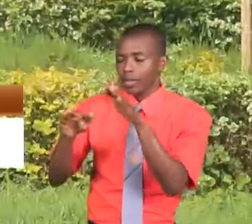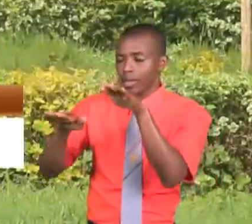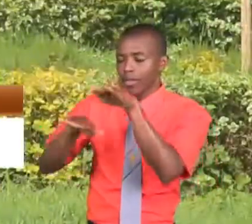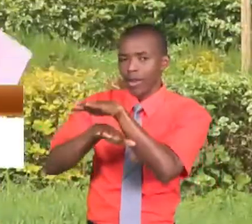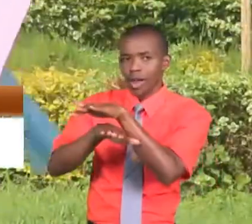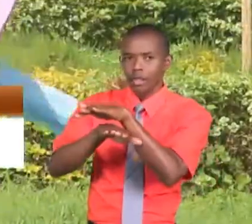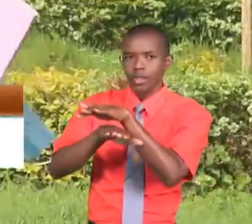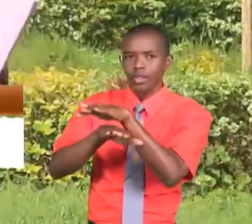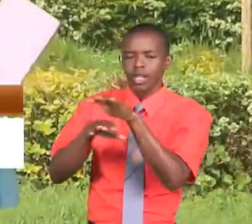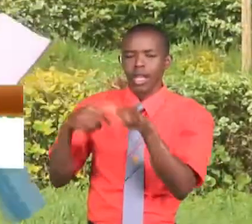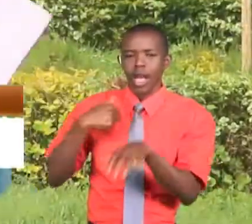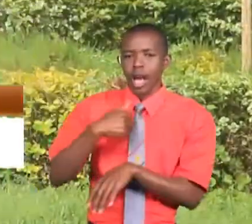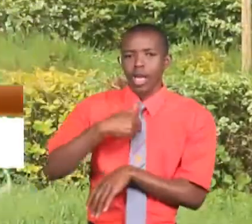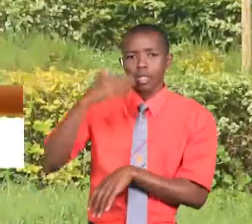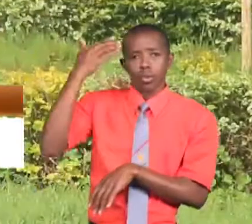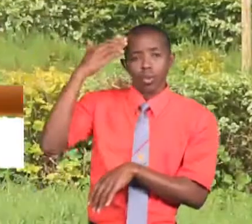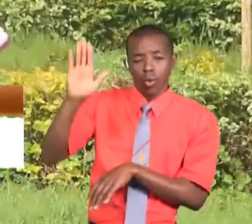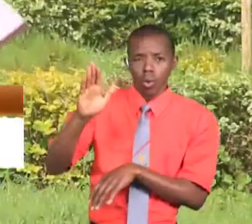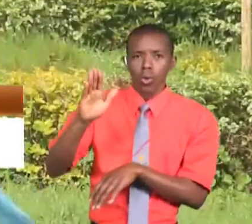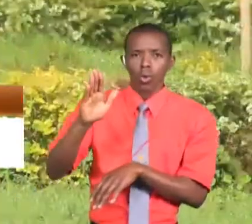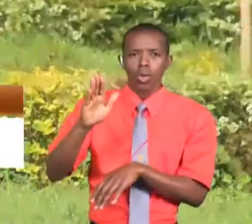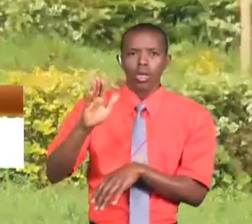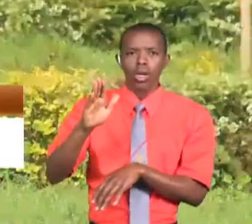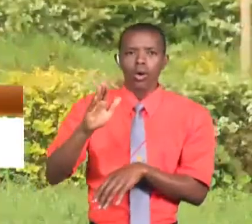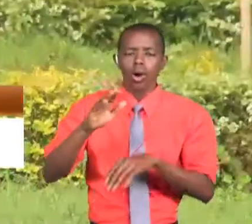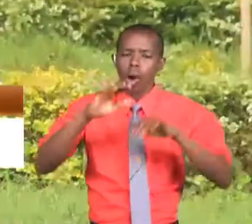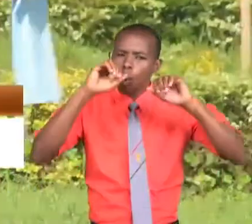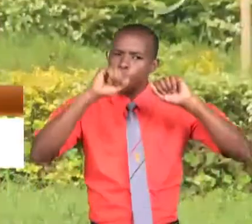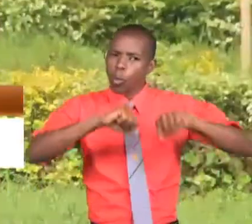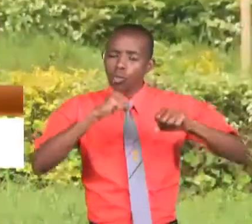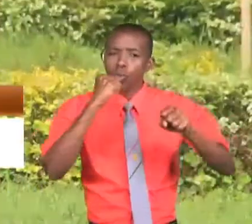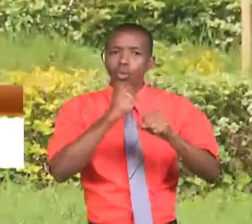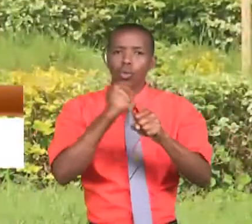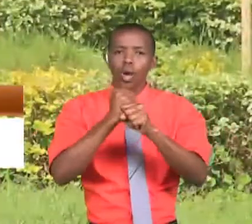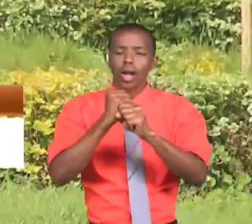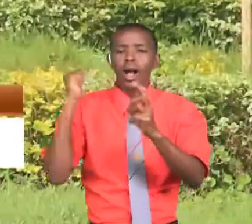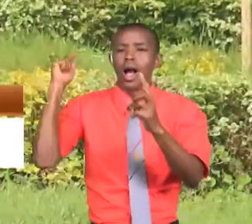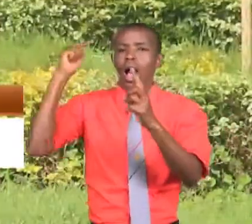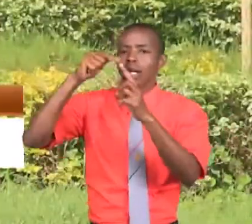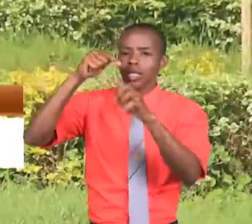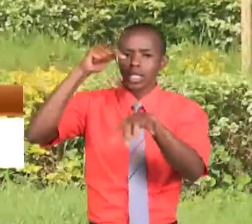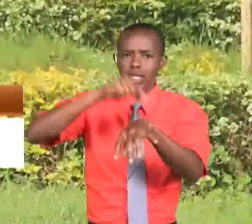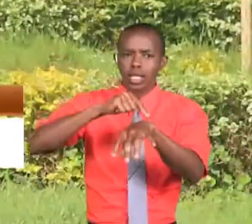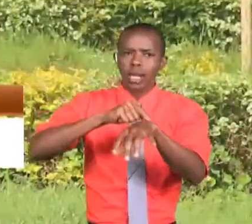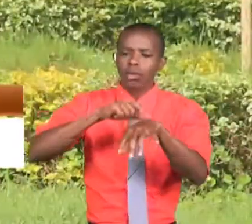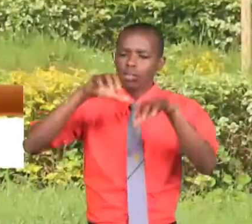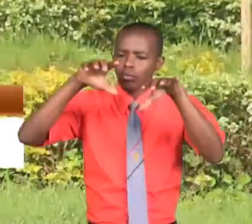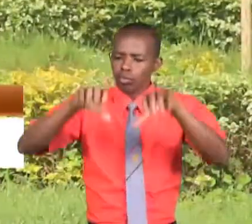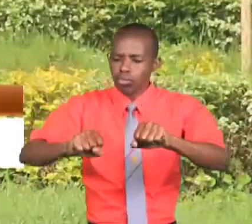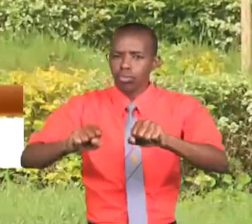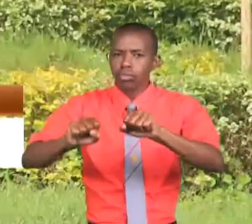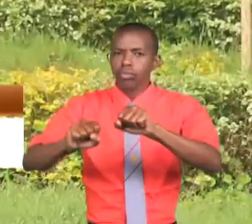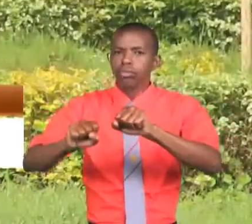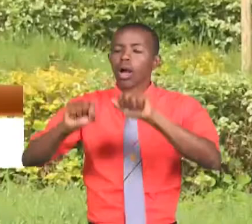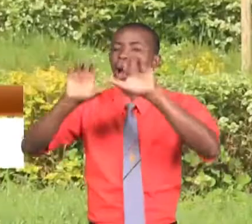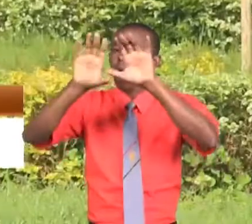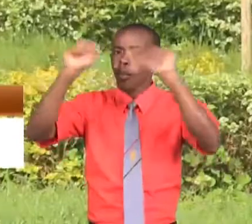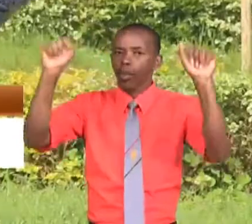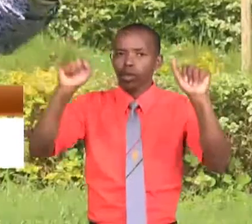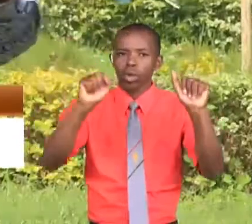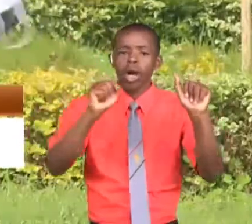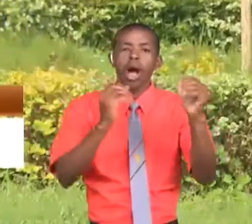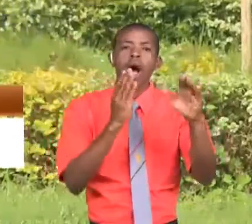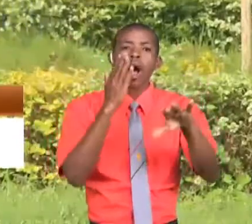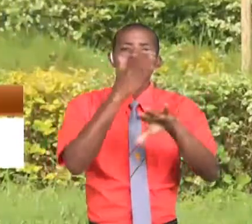Atunge jiuwa kwamba alikuwa na ability ya kufanya kazi Mpaka wakati ule alichukua kama president Baade ya kusawu mwui